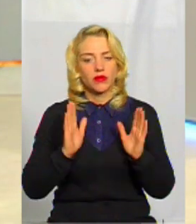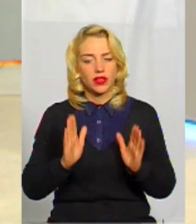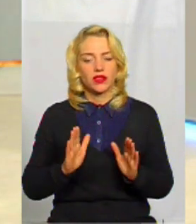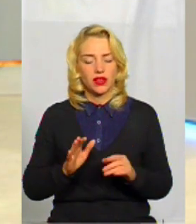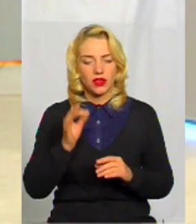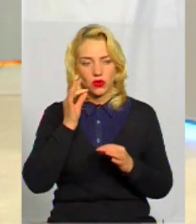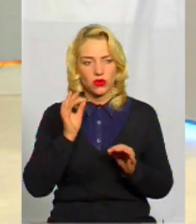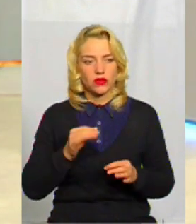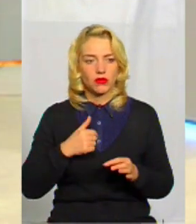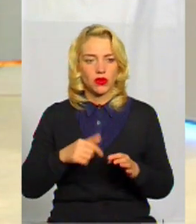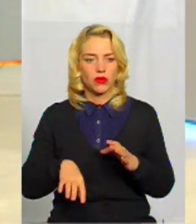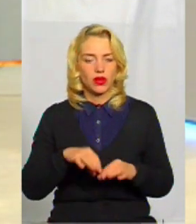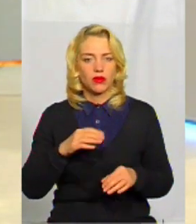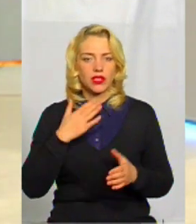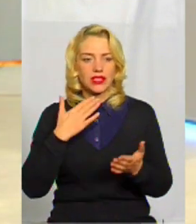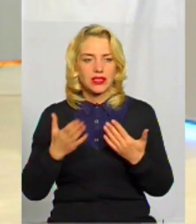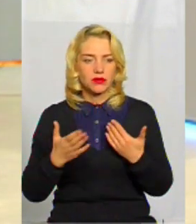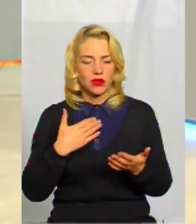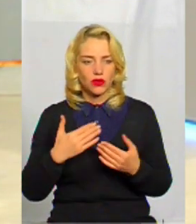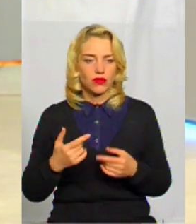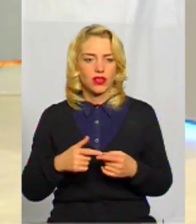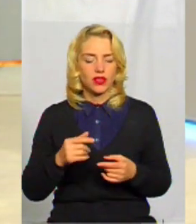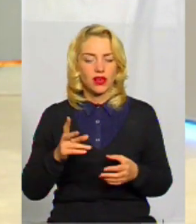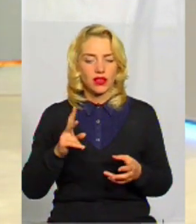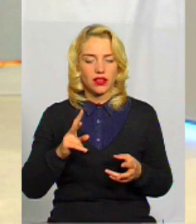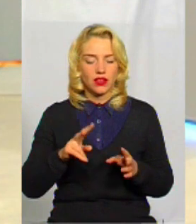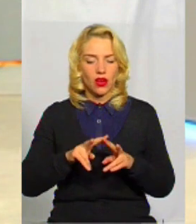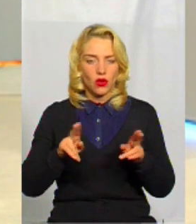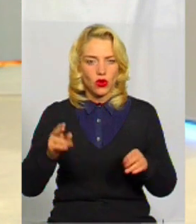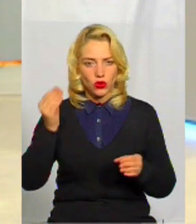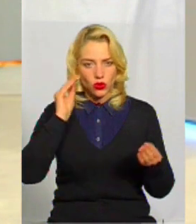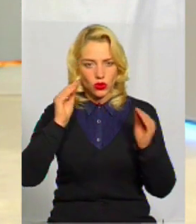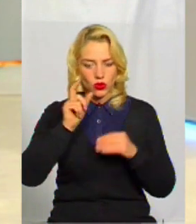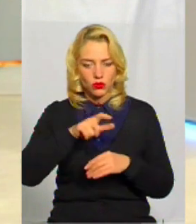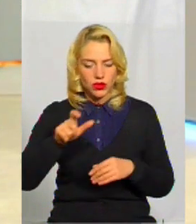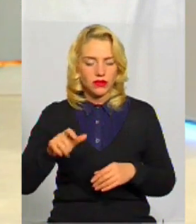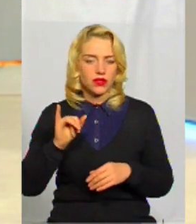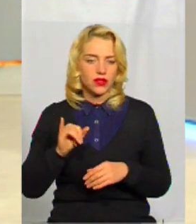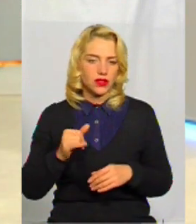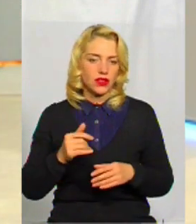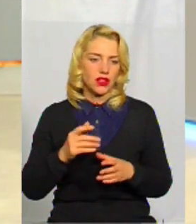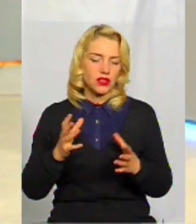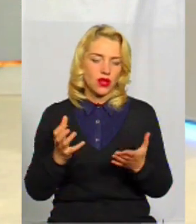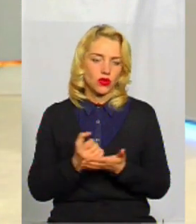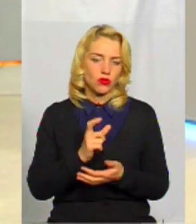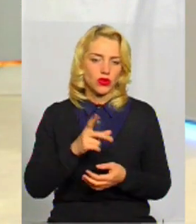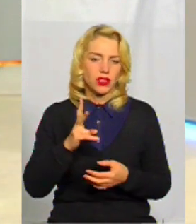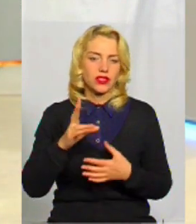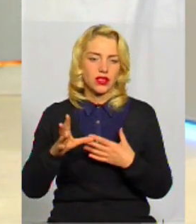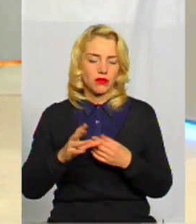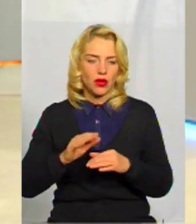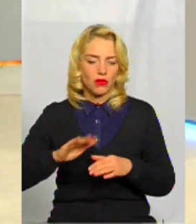ми ще й обираємо спілкування. Ми знаходимо однодумців. І ми знаходимо людей, з якими потім спілкуємося.